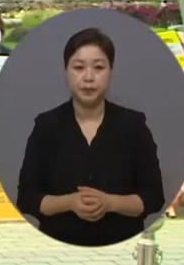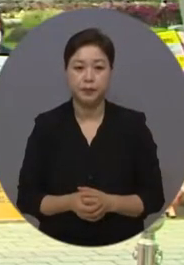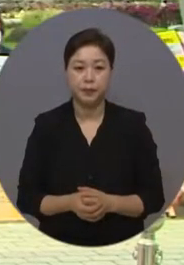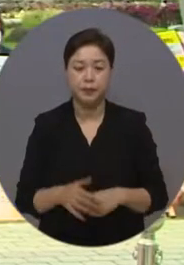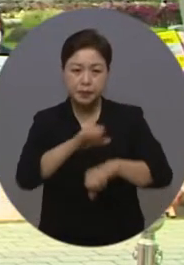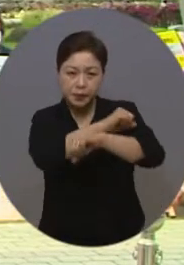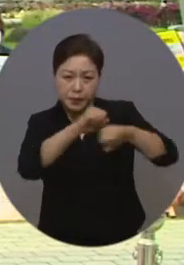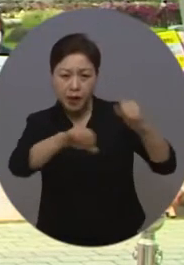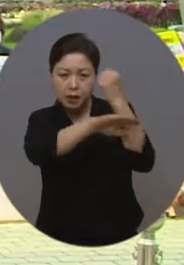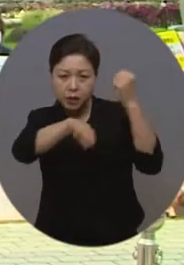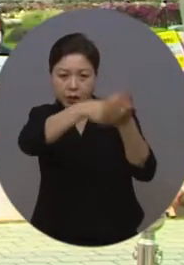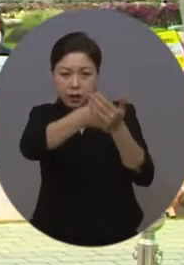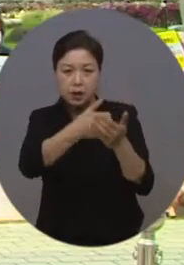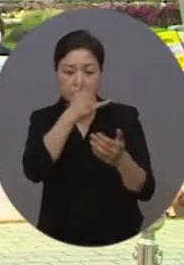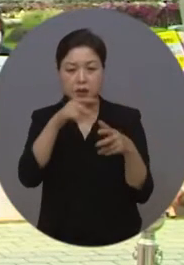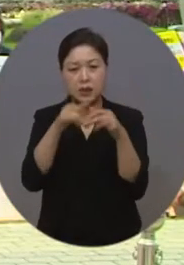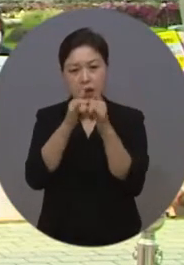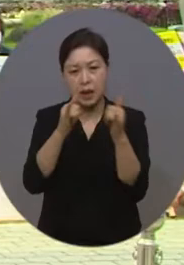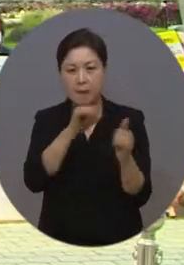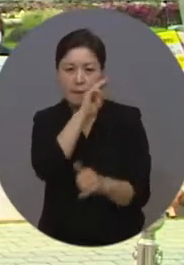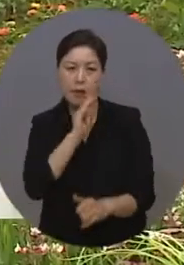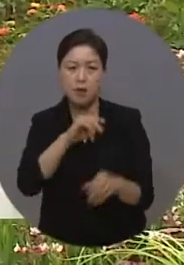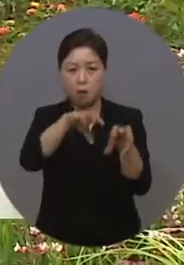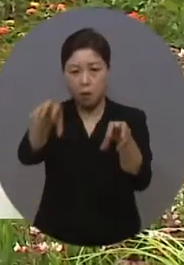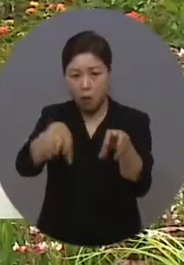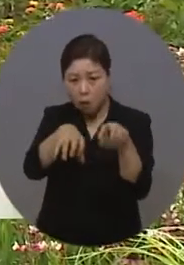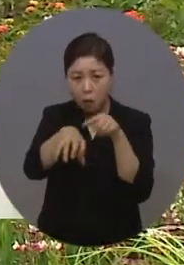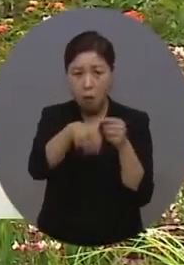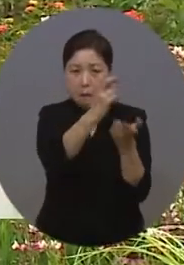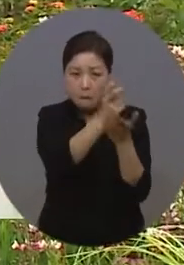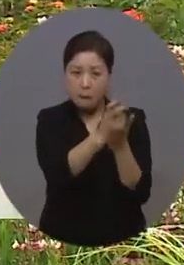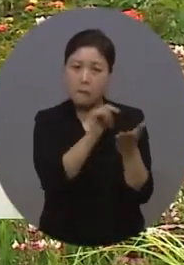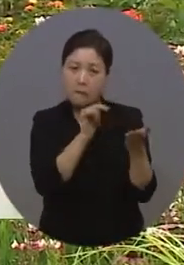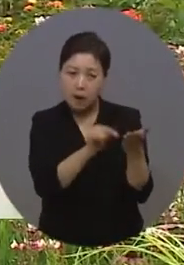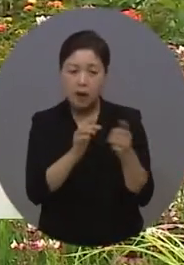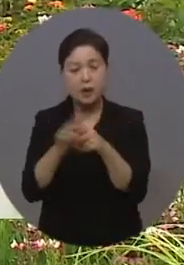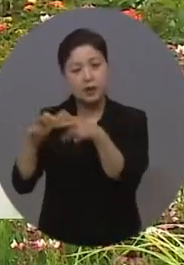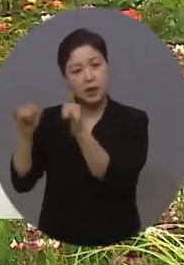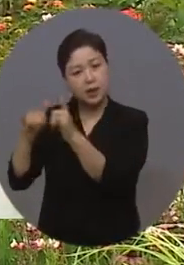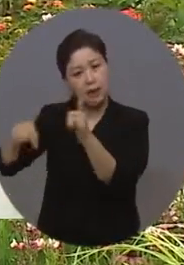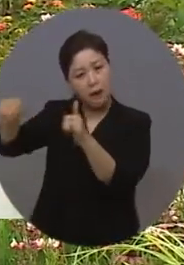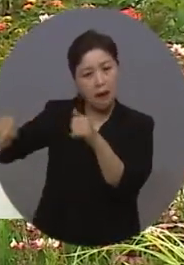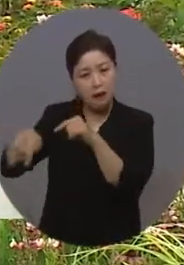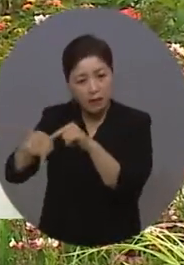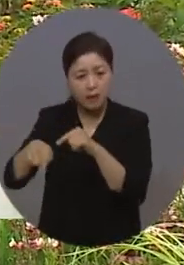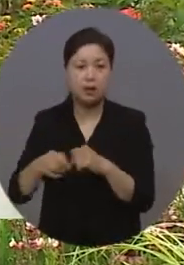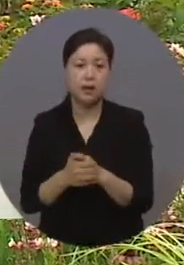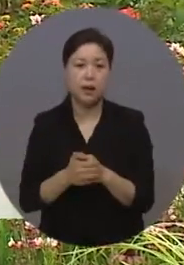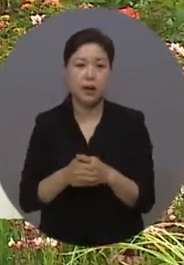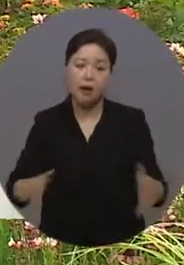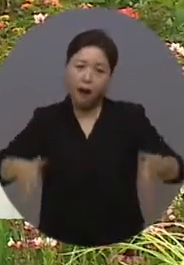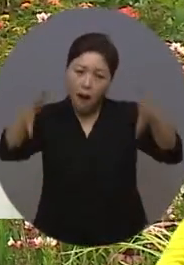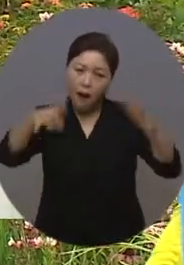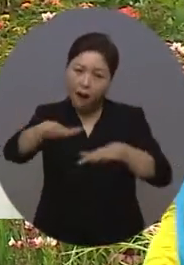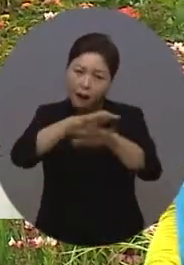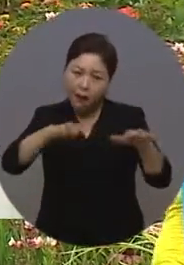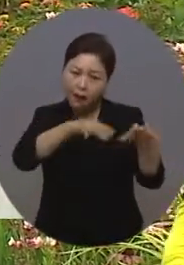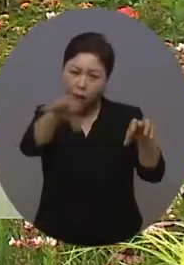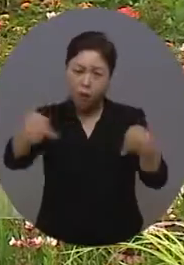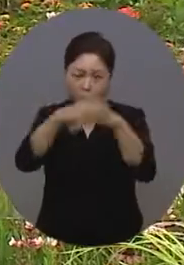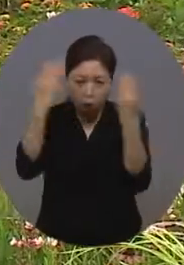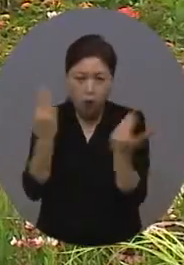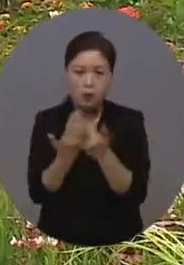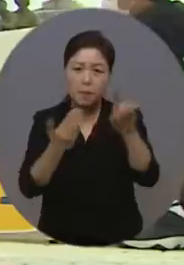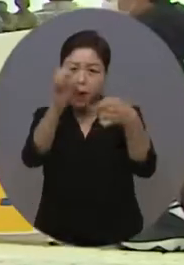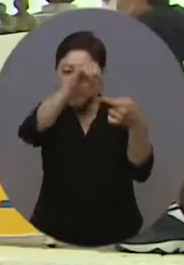제한된 장애인 편의시설 설치 조항에 대해 장애계가 모든 공중이용시설로 설치 의무를 확대할 것을 촉구했습니다.